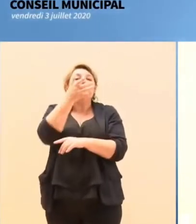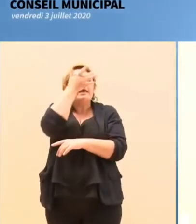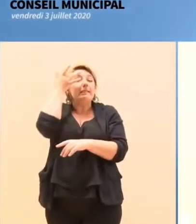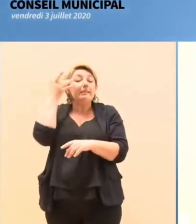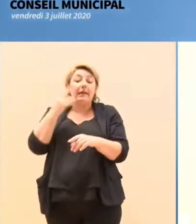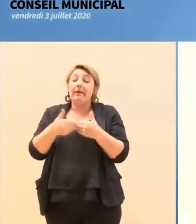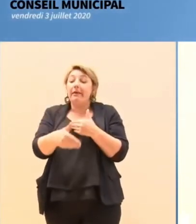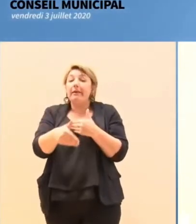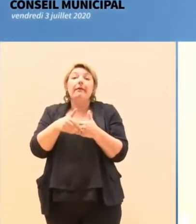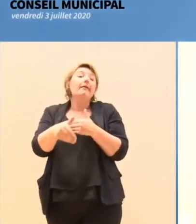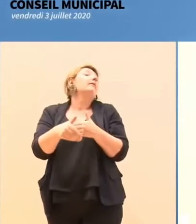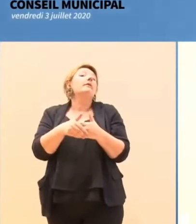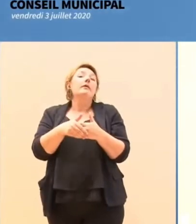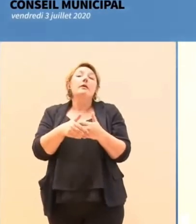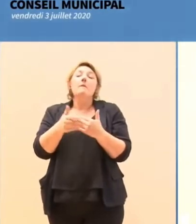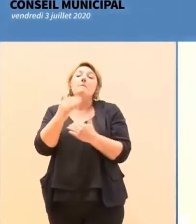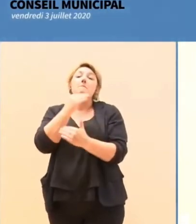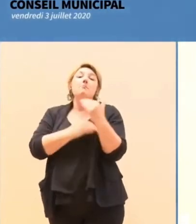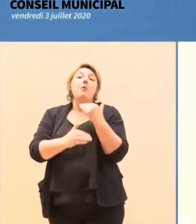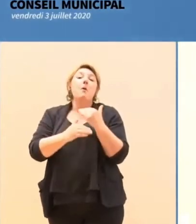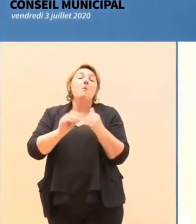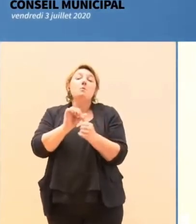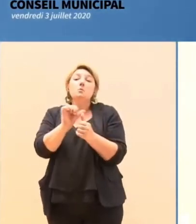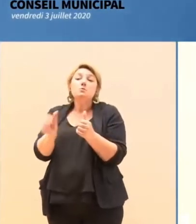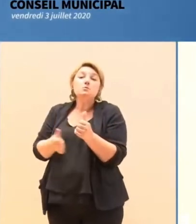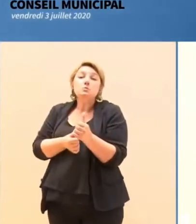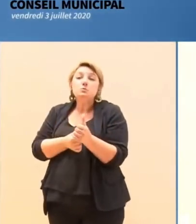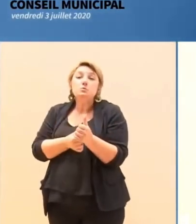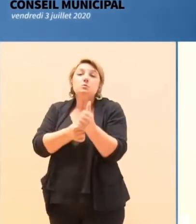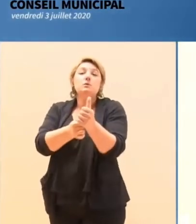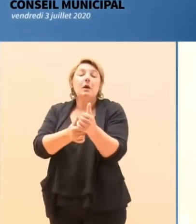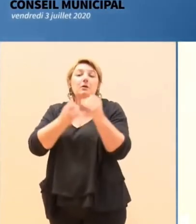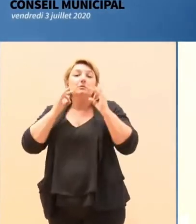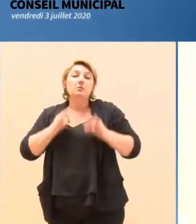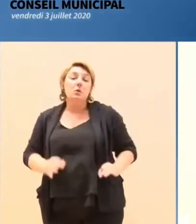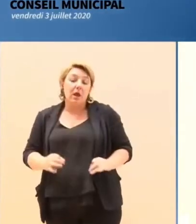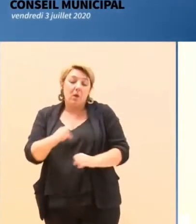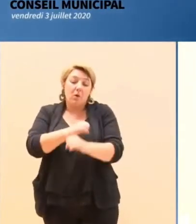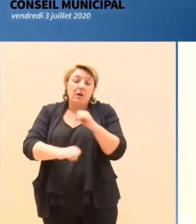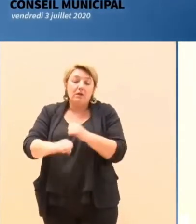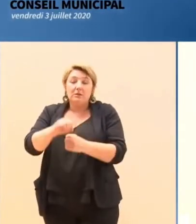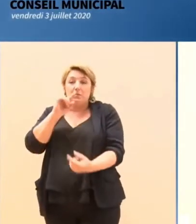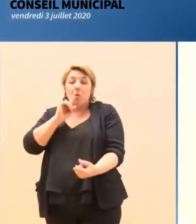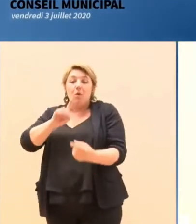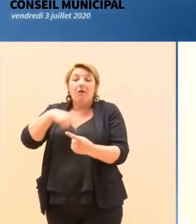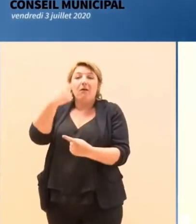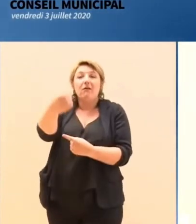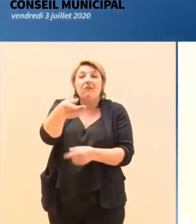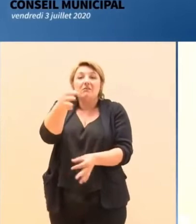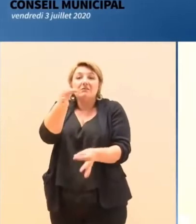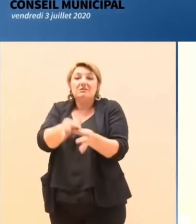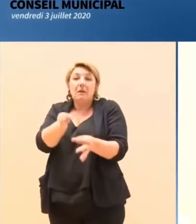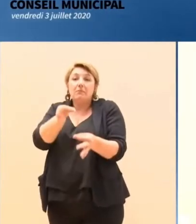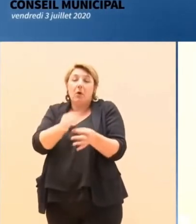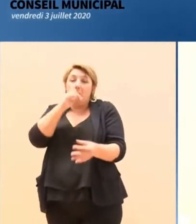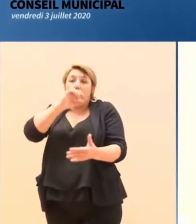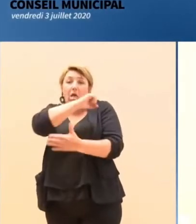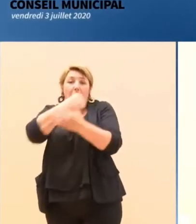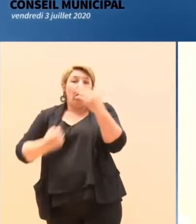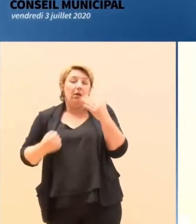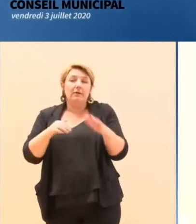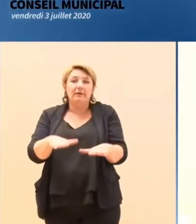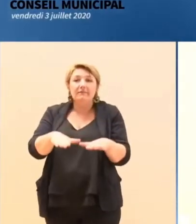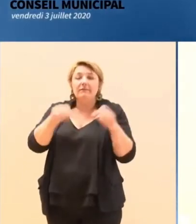de mettre en place un plan de soutien scolaire afin de limiter la casse de la rentrée. Comme vous le voyez, la